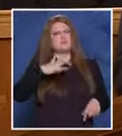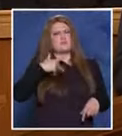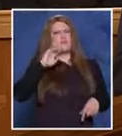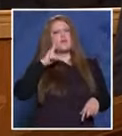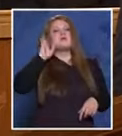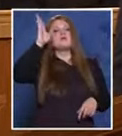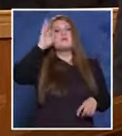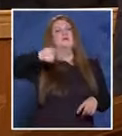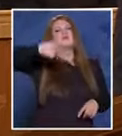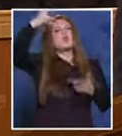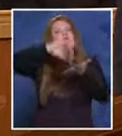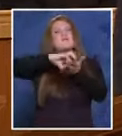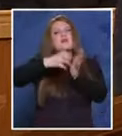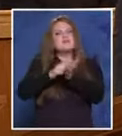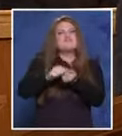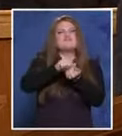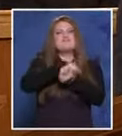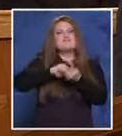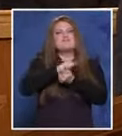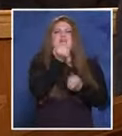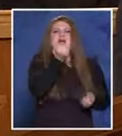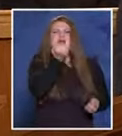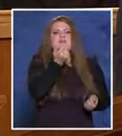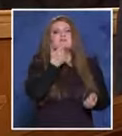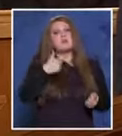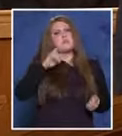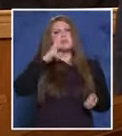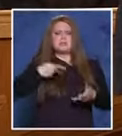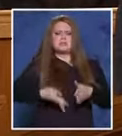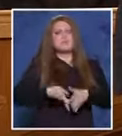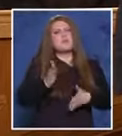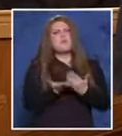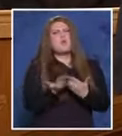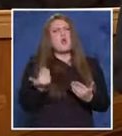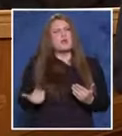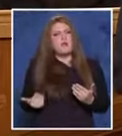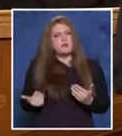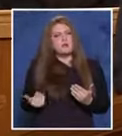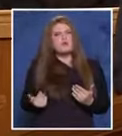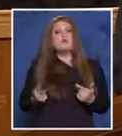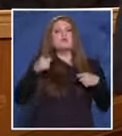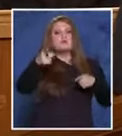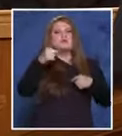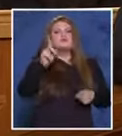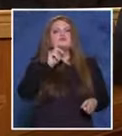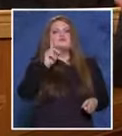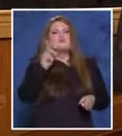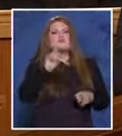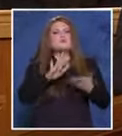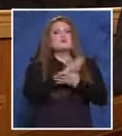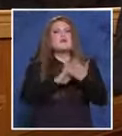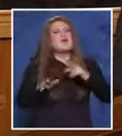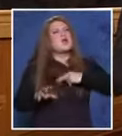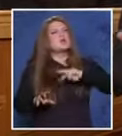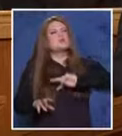махала. И брат ми се тръгна преди нас, нали? И този човек не може да не свърше работата, отиваме